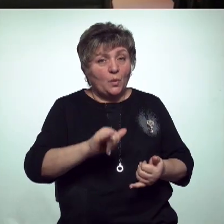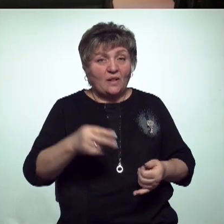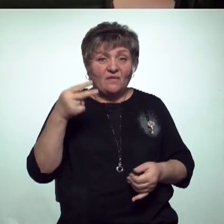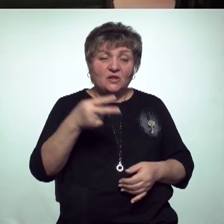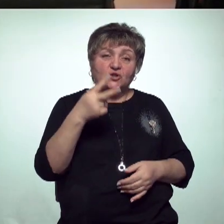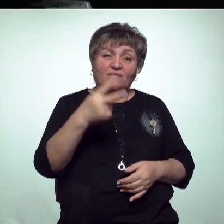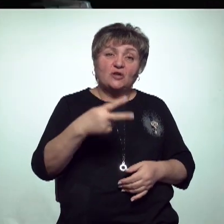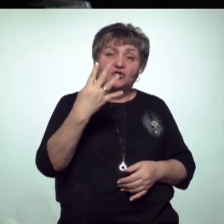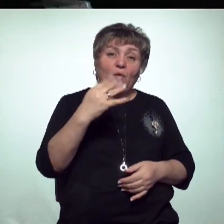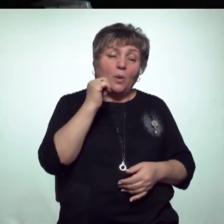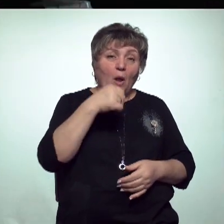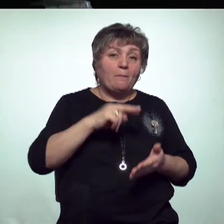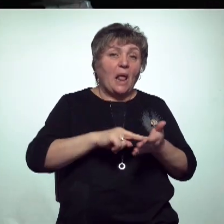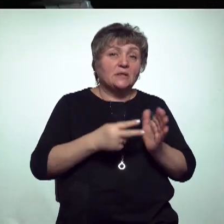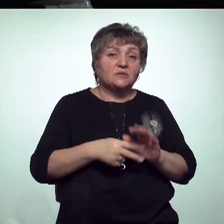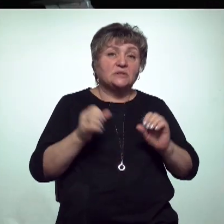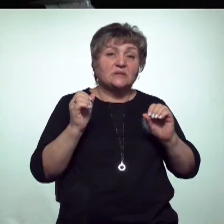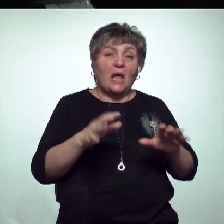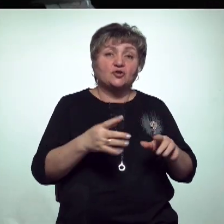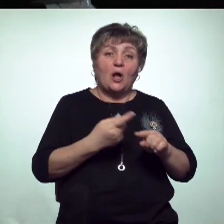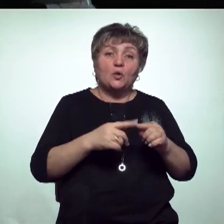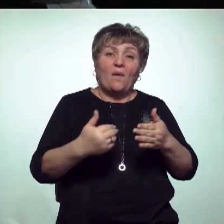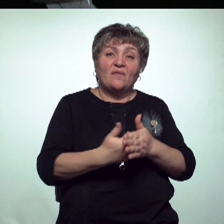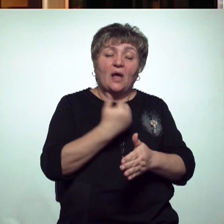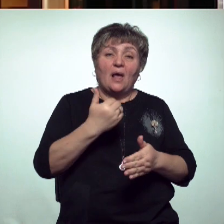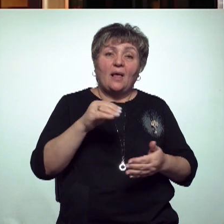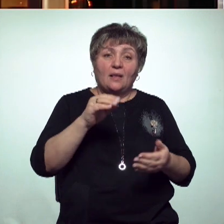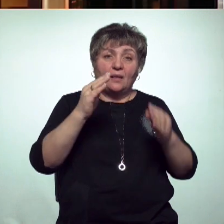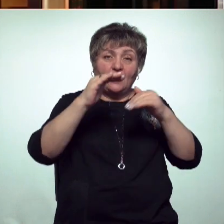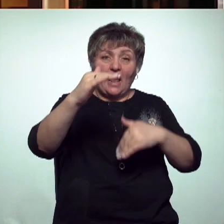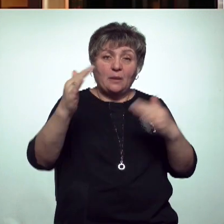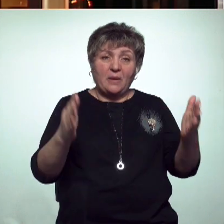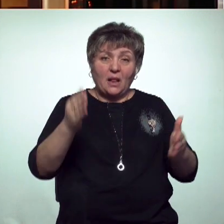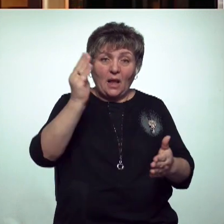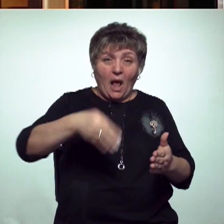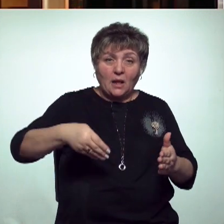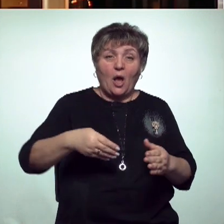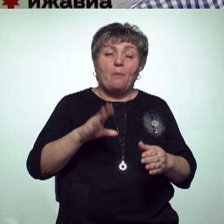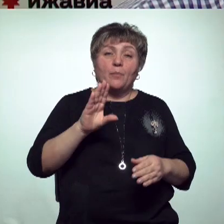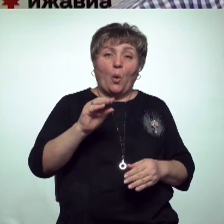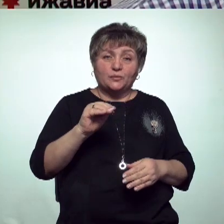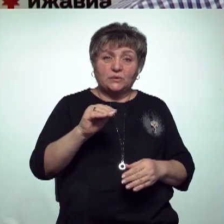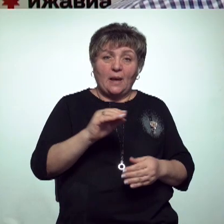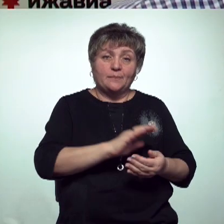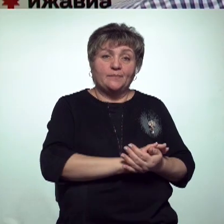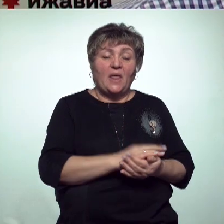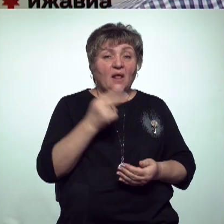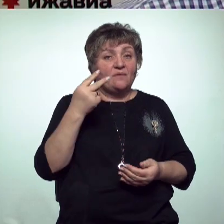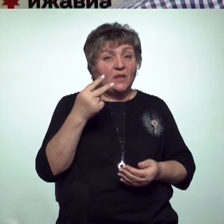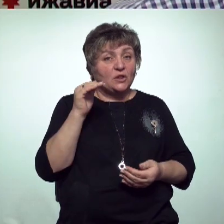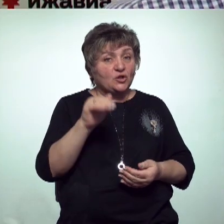2024 году планируется сдача в эксплуатацию нового терминала с международным пунктом пропуска. В 2030